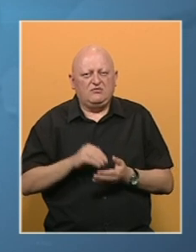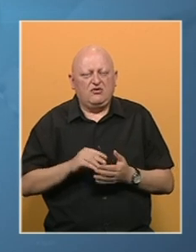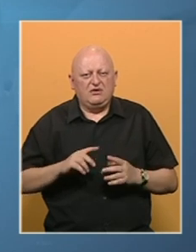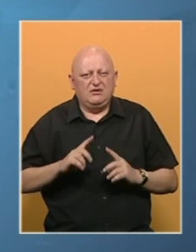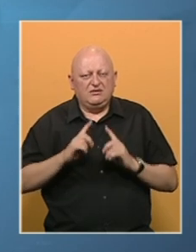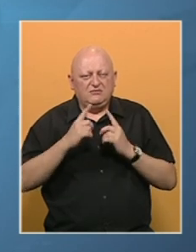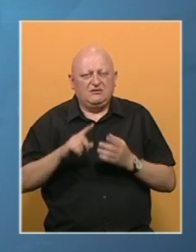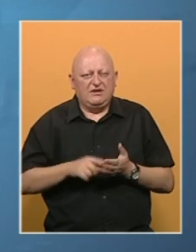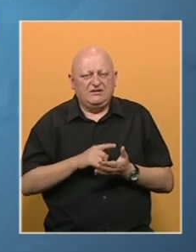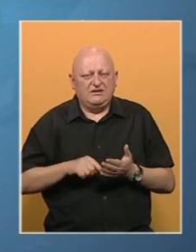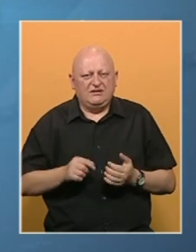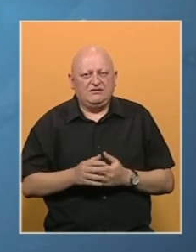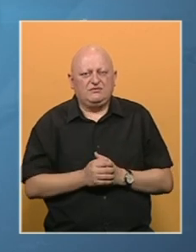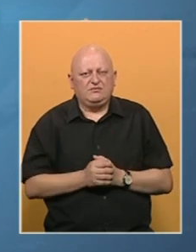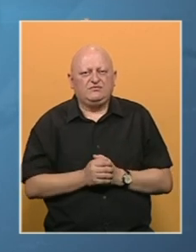manji broj testiranih.